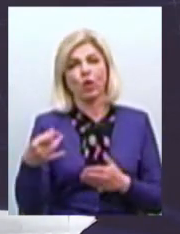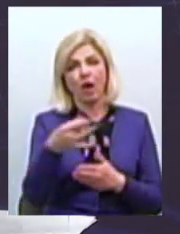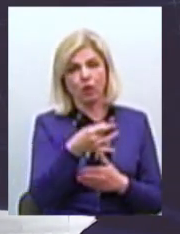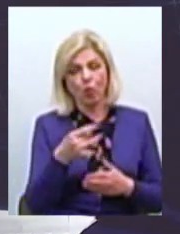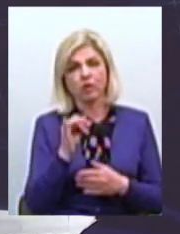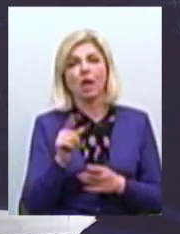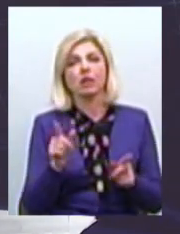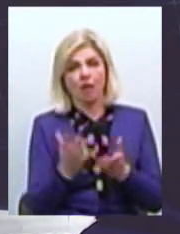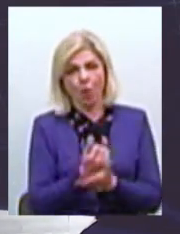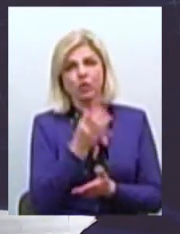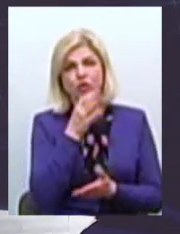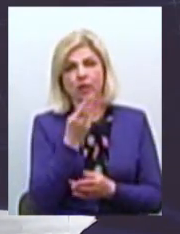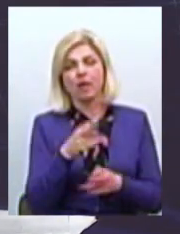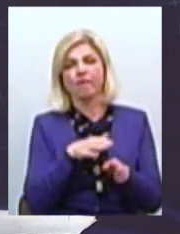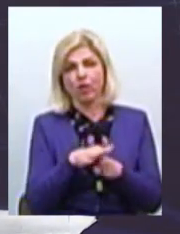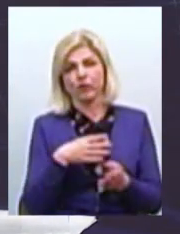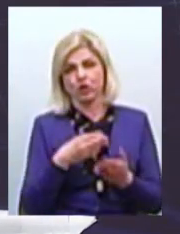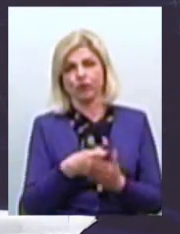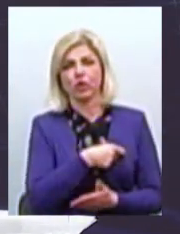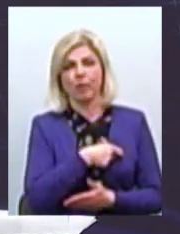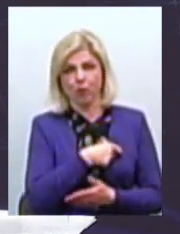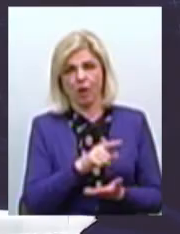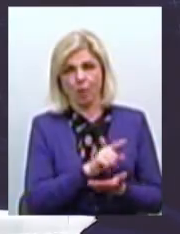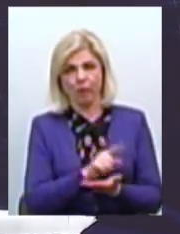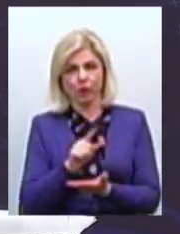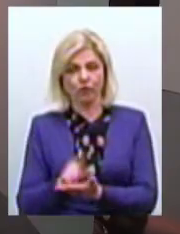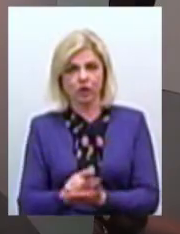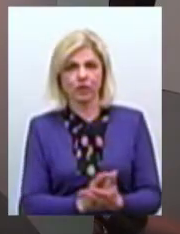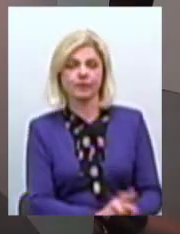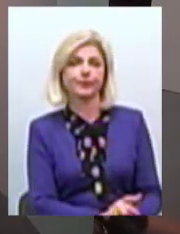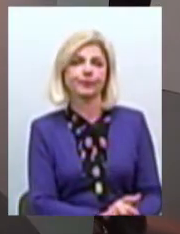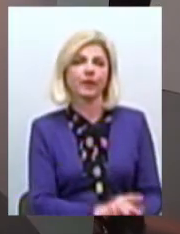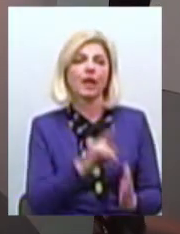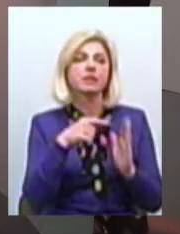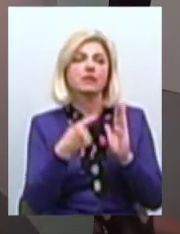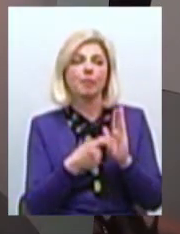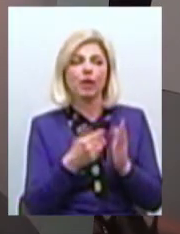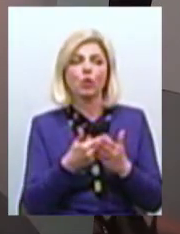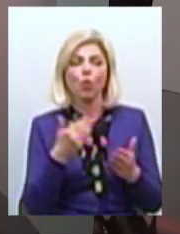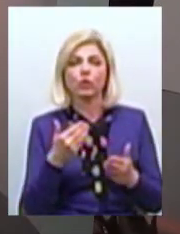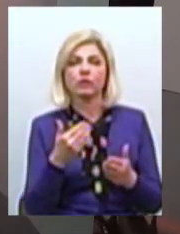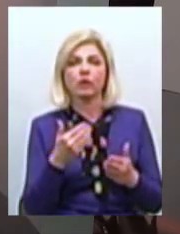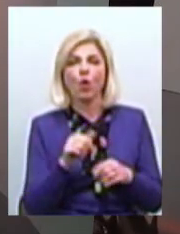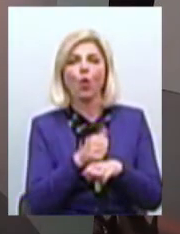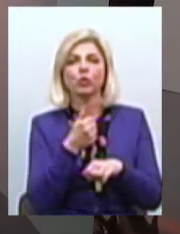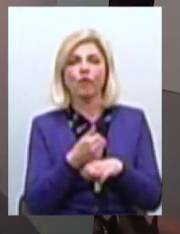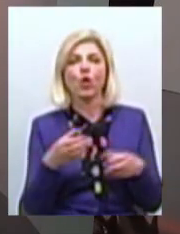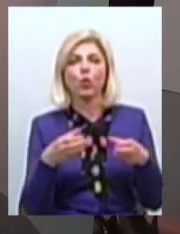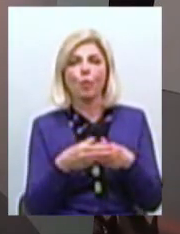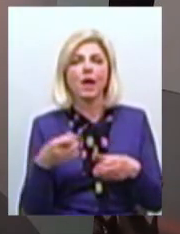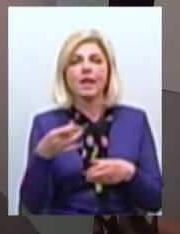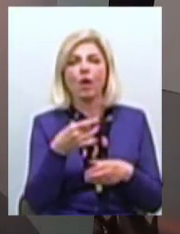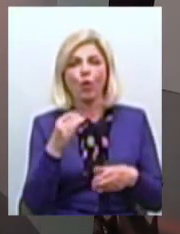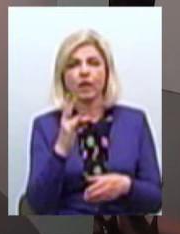Знаходять час Для виконання Своїх депутатських Повноважень Запитання Від Євгена Вовненко Голови групи Регіональної